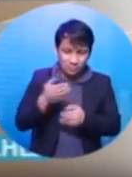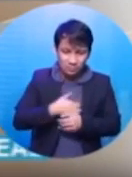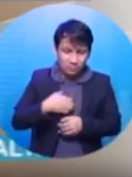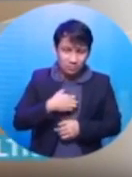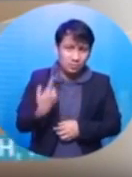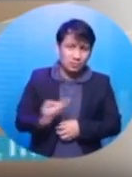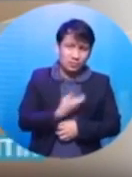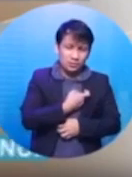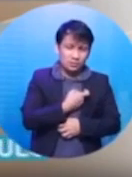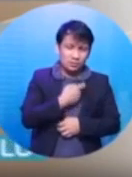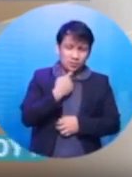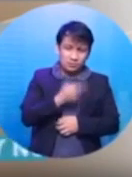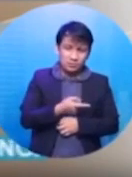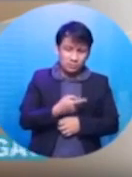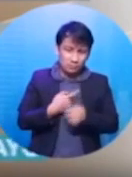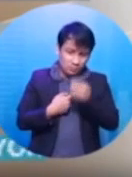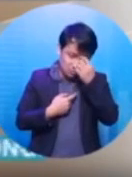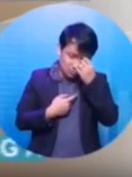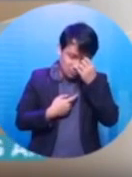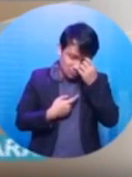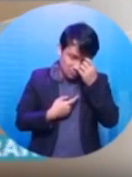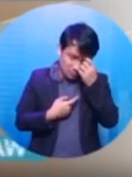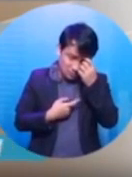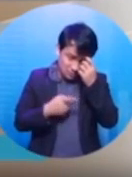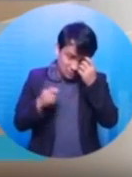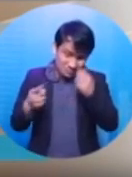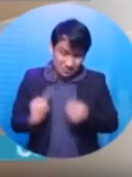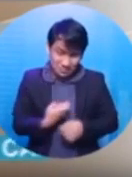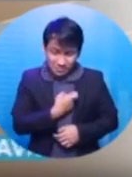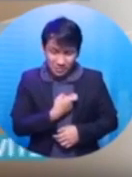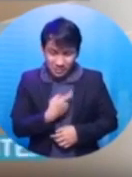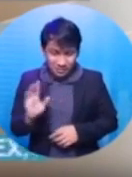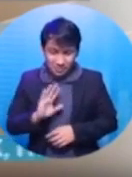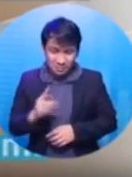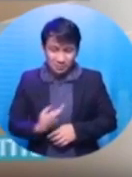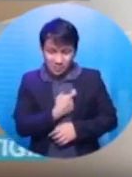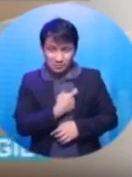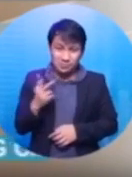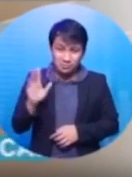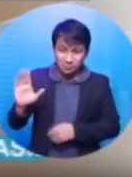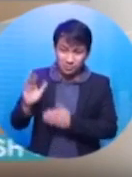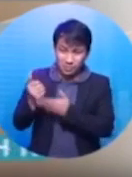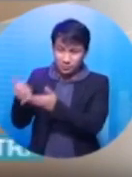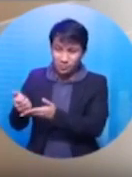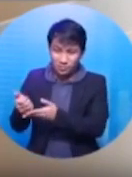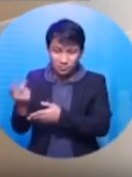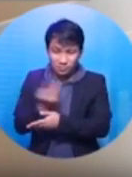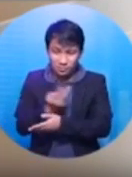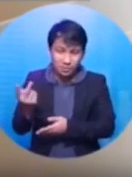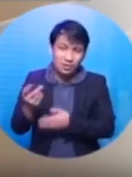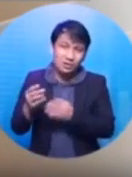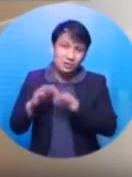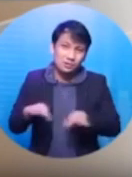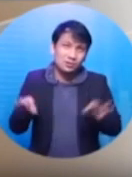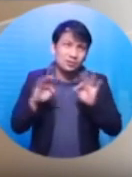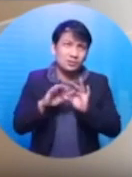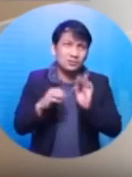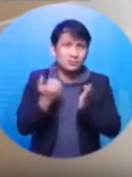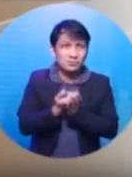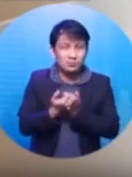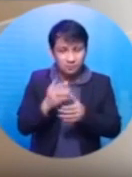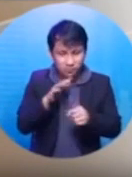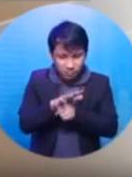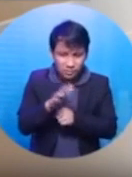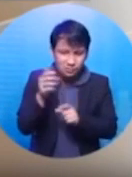Masakit sa kalooban ko na isa sa inyo tutulungan ko para i-demanding isa. I'm not going to do that. Mag-ina kayo eh. Maliba na lang kung meron talagang halimbawa